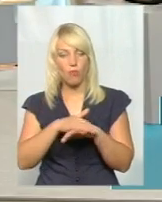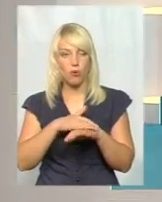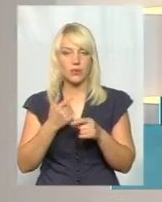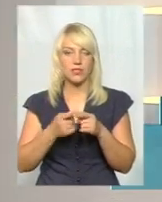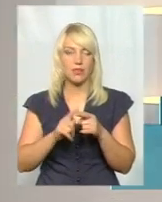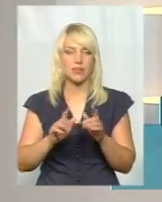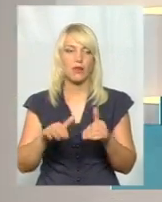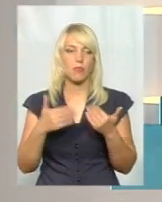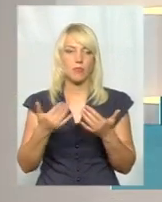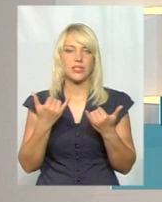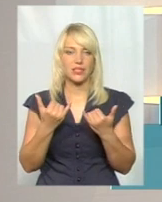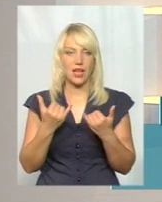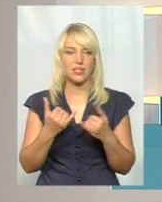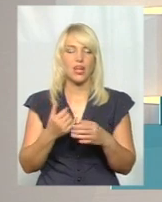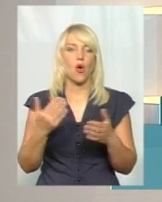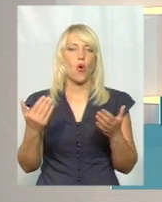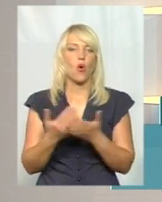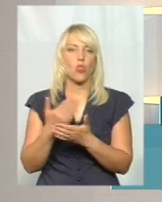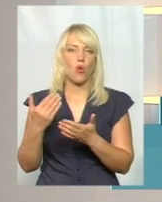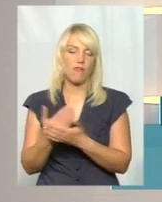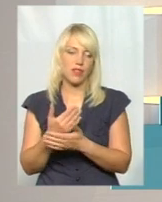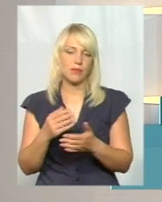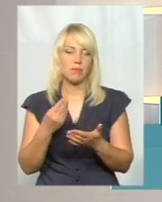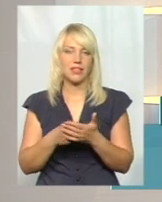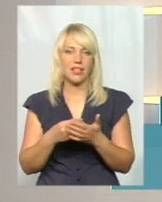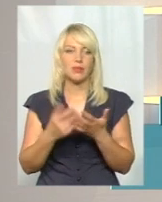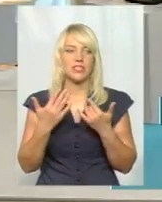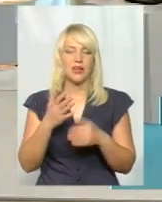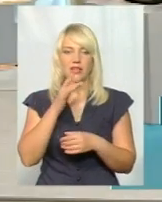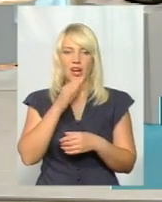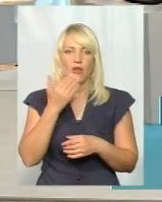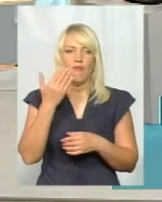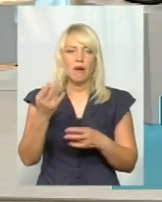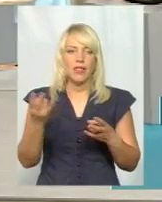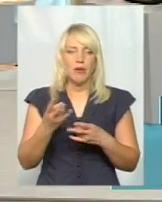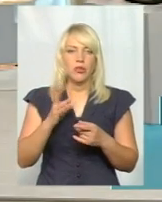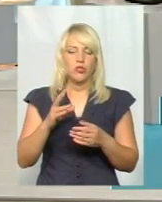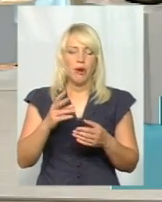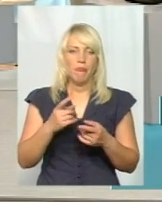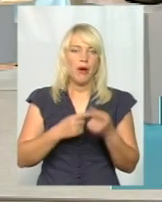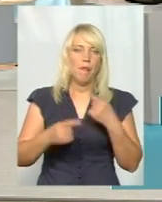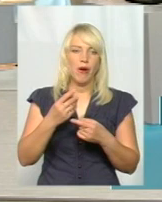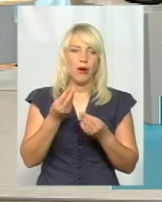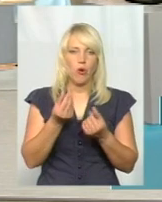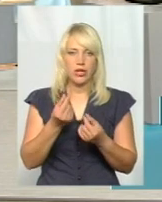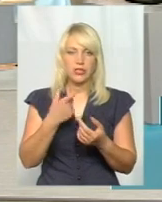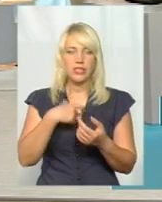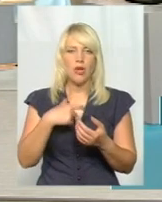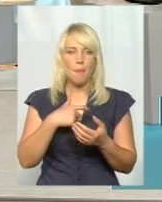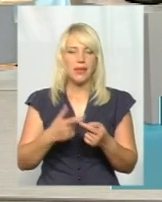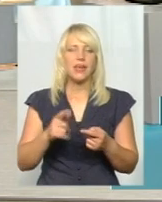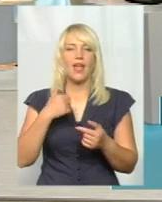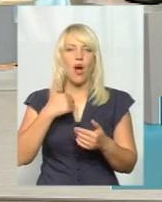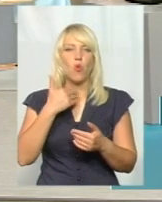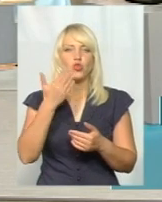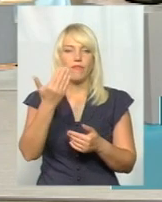запропонованими зараз оновленими тарифами, скільки часу вам доведеться, щоб окупити цей транспорт? Я